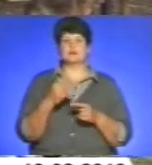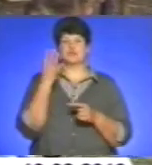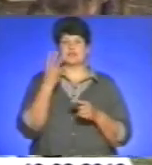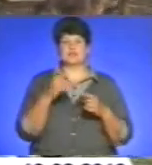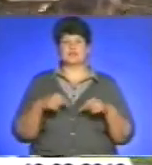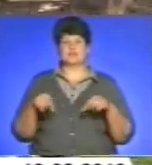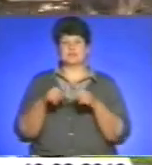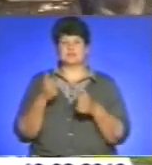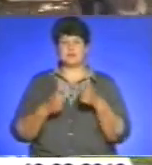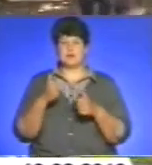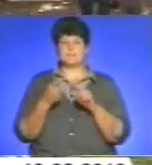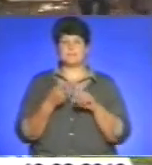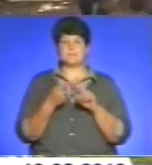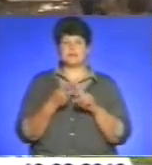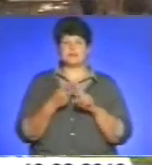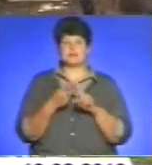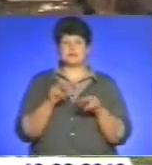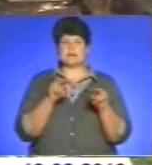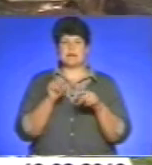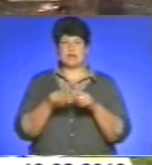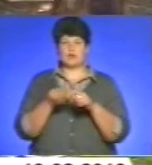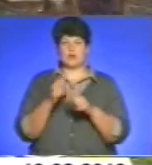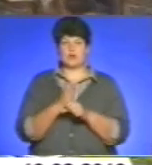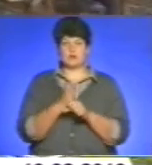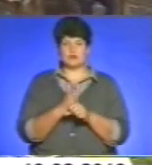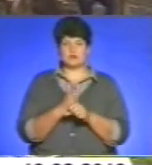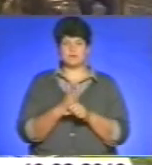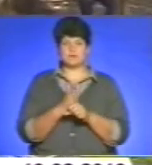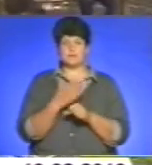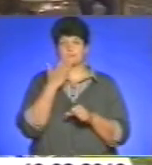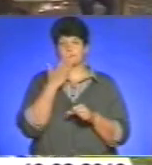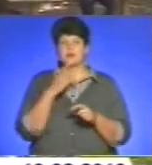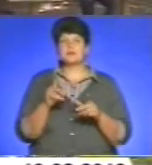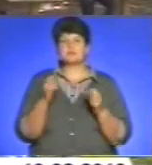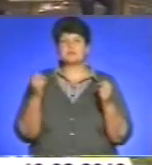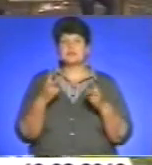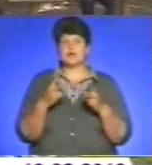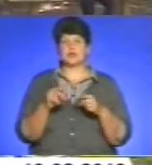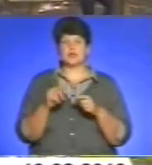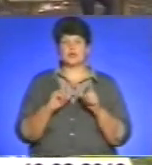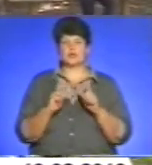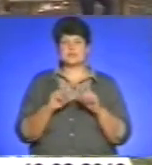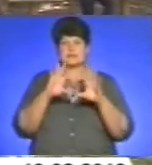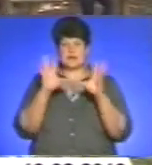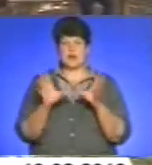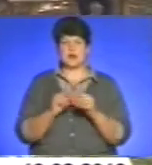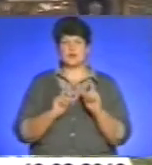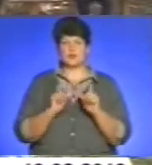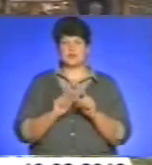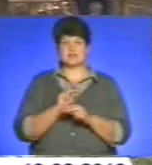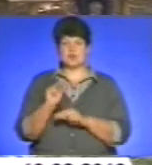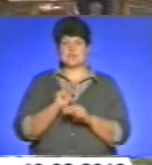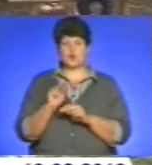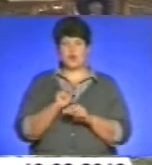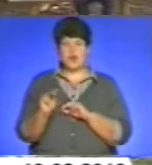види. Тобто перший вид – слідова робота, тобто спеціальний курс. Другий вид – загальний курс дресарування.